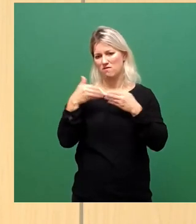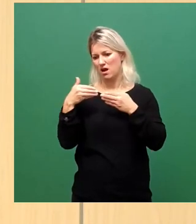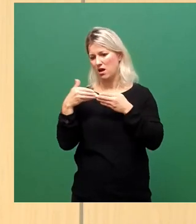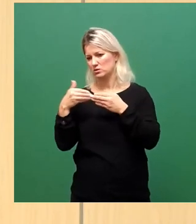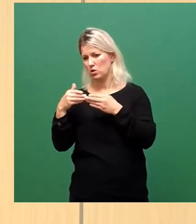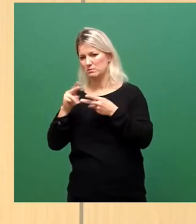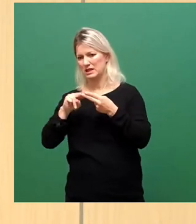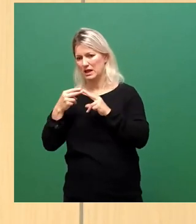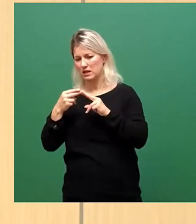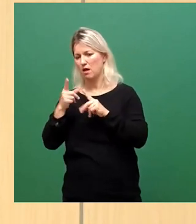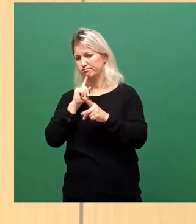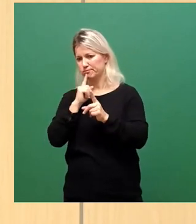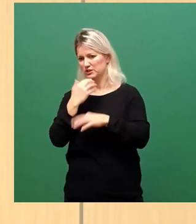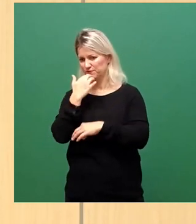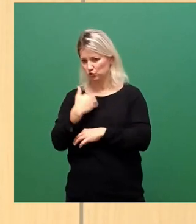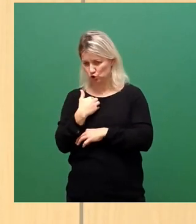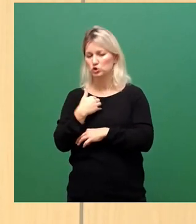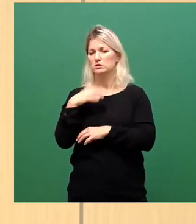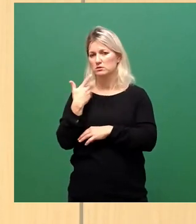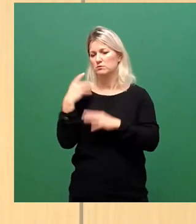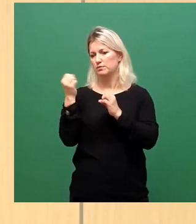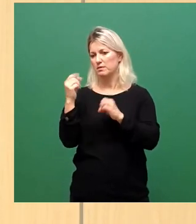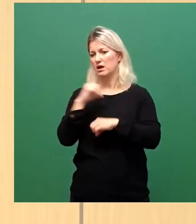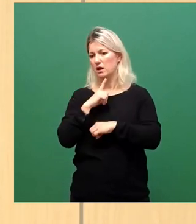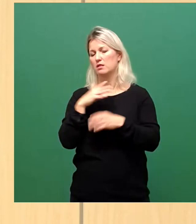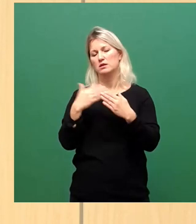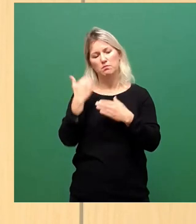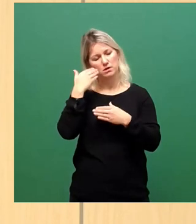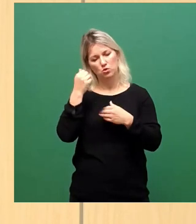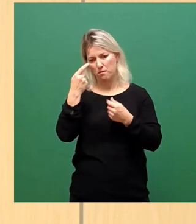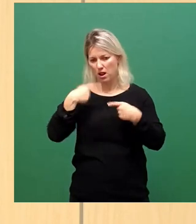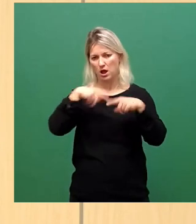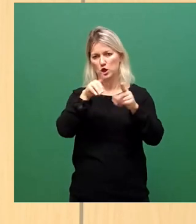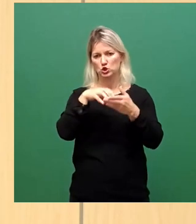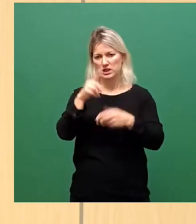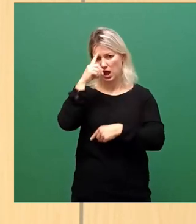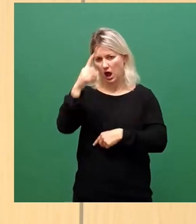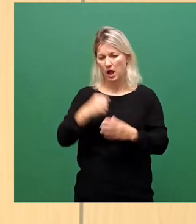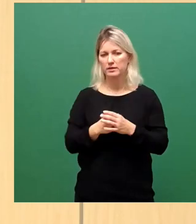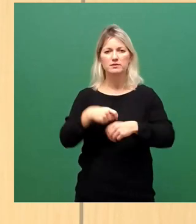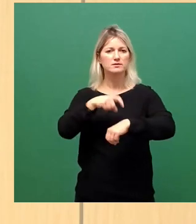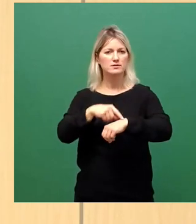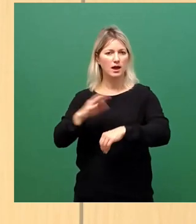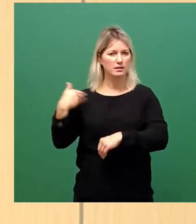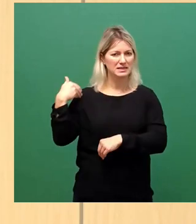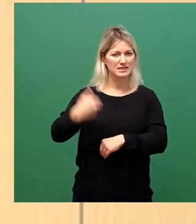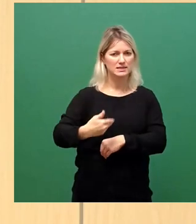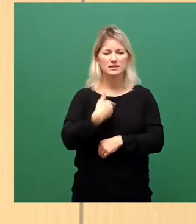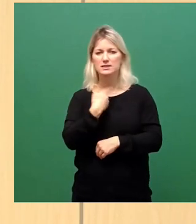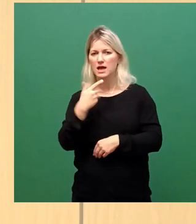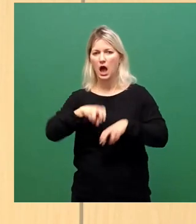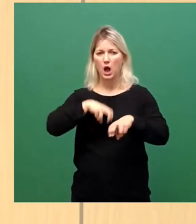zu beschließen und haben den Antrag daher erneut in den Stadtrat gehoben. Wir haben die Zeit genutzt und die